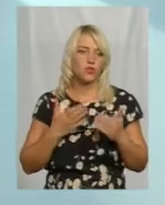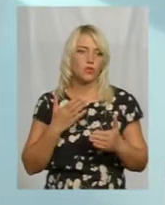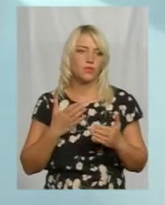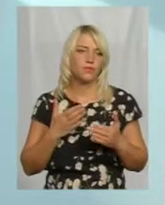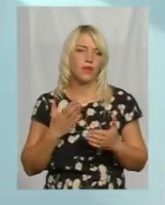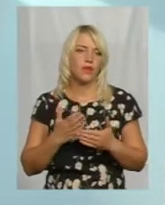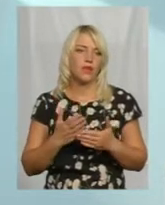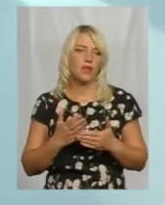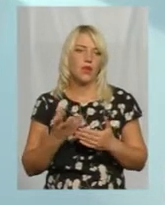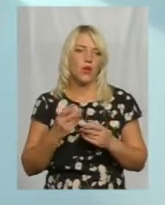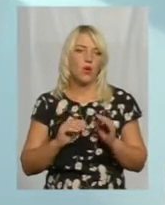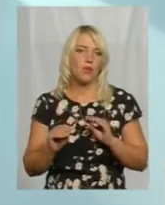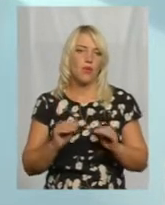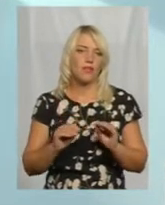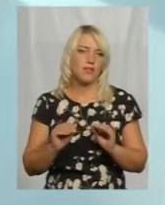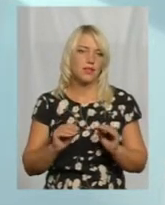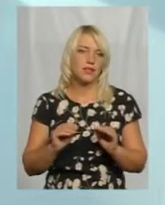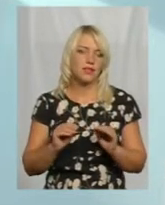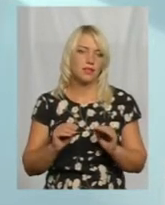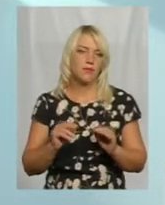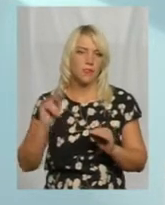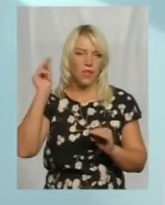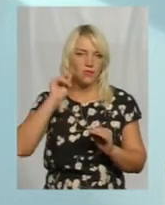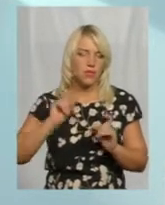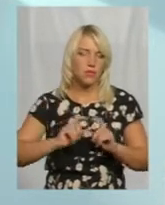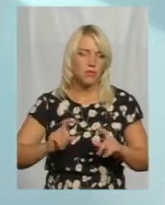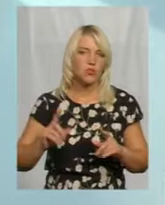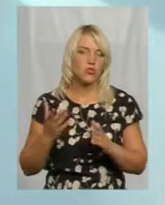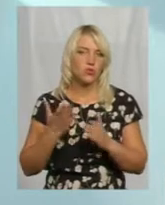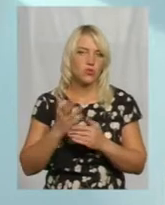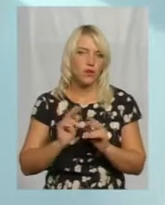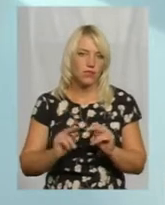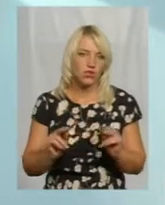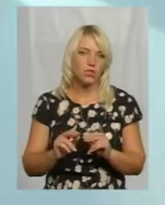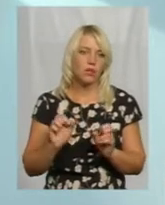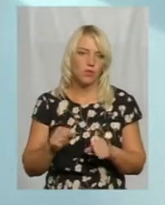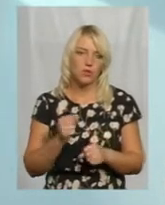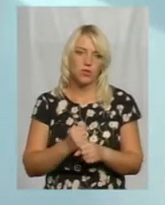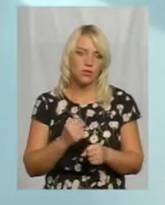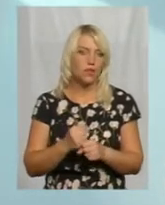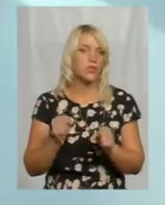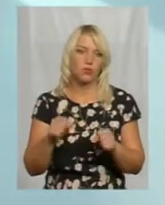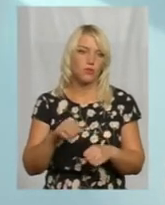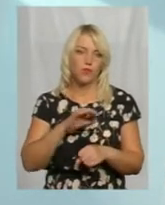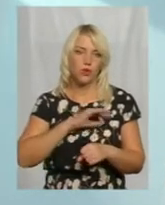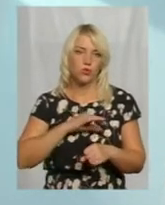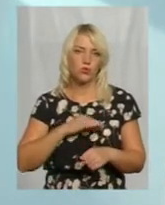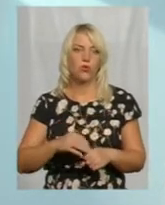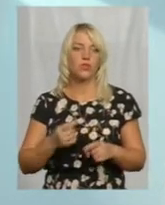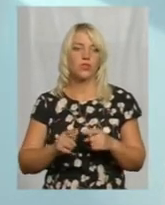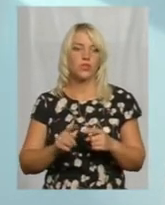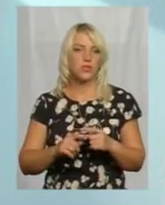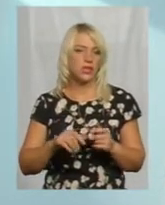обладнаний навчальне приміщення, якщо є вчитель і може працювати, можемо використовувати. Це справа